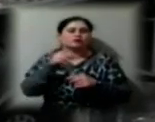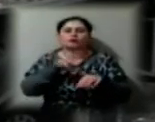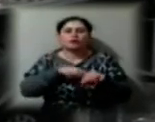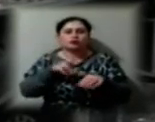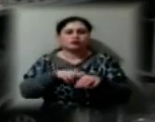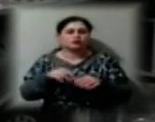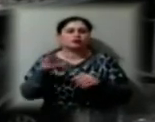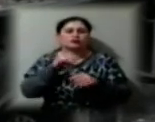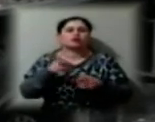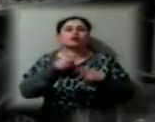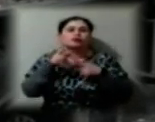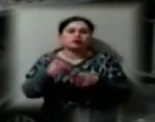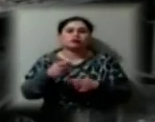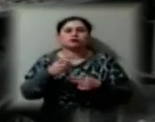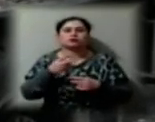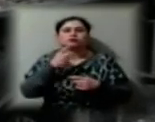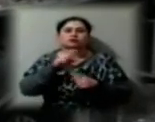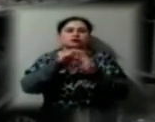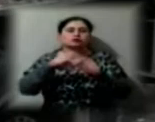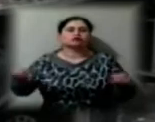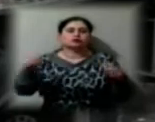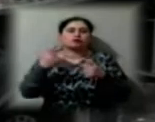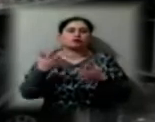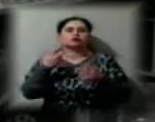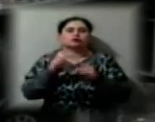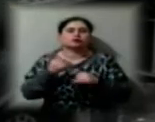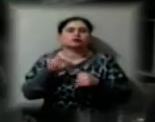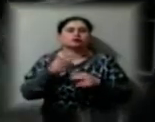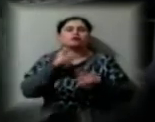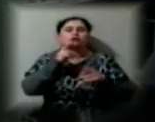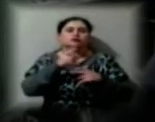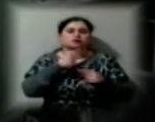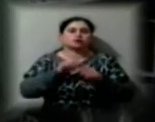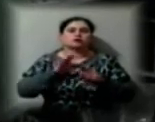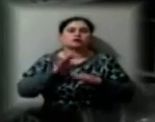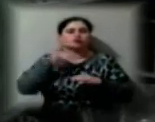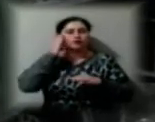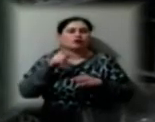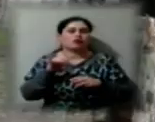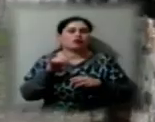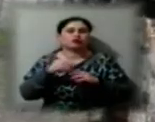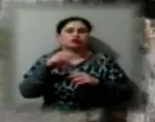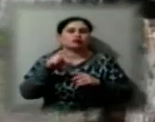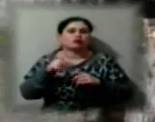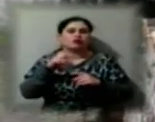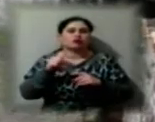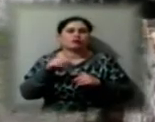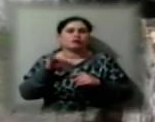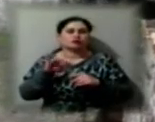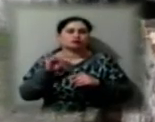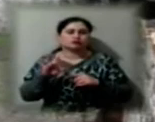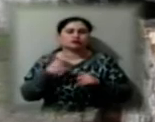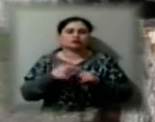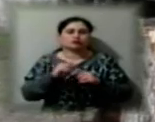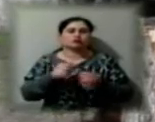приїхали, повісили стрічку. Зараз звернулися до заступника міського голови з питань ЖКГ Олени Мазур. Ось надіслали